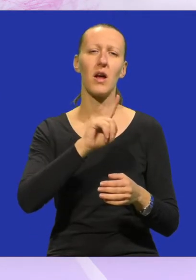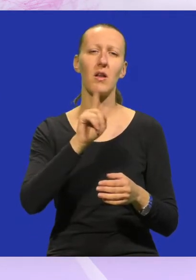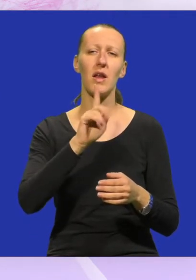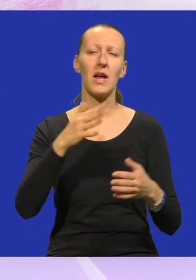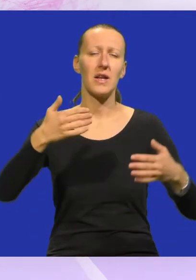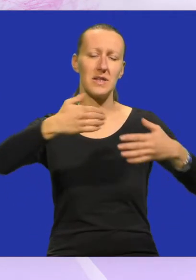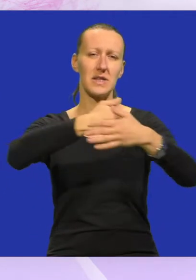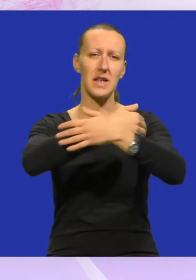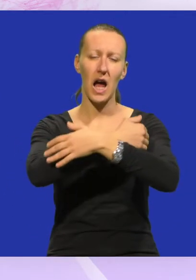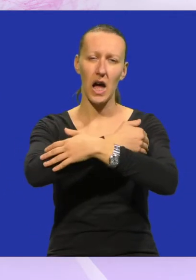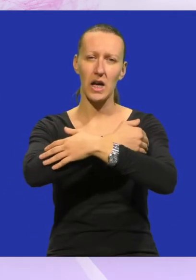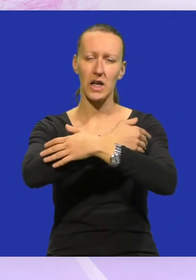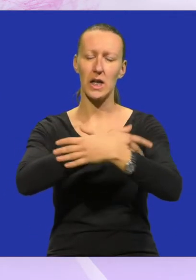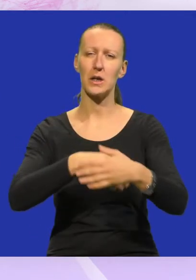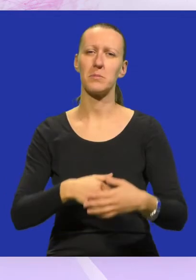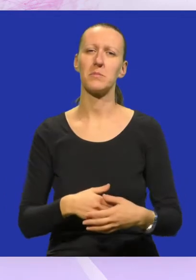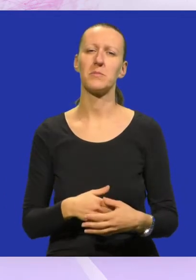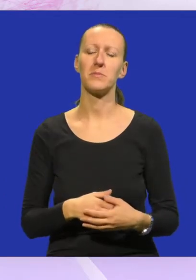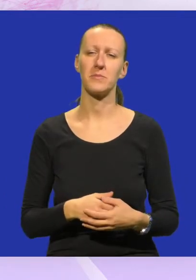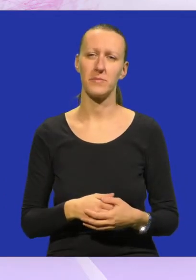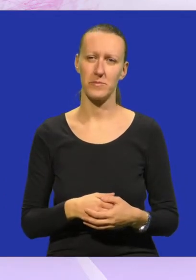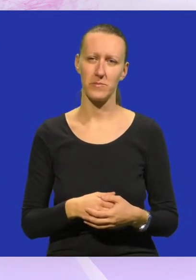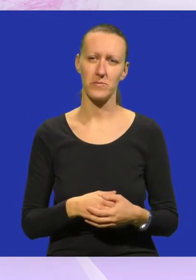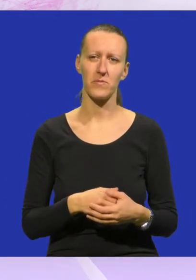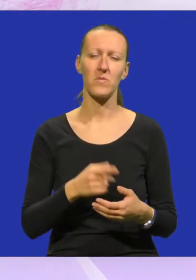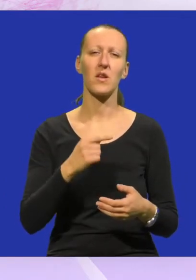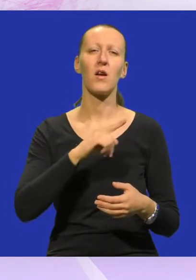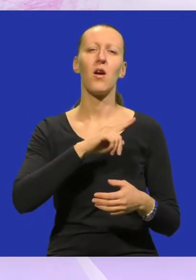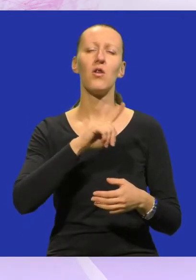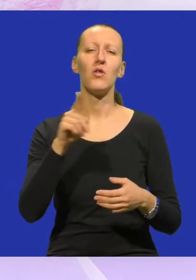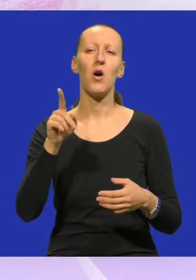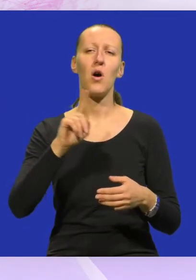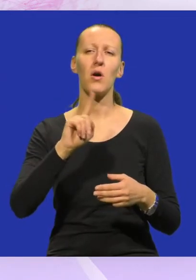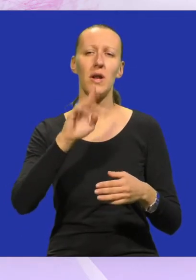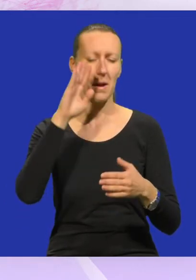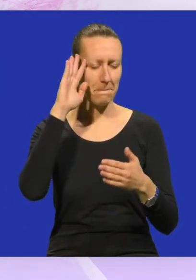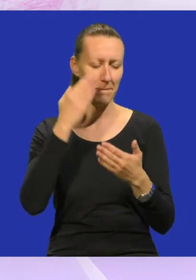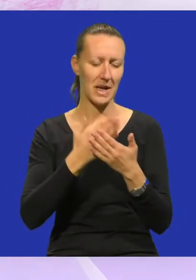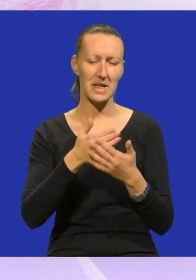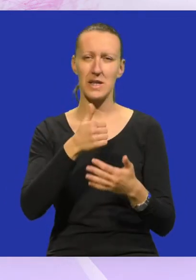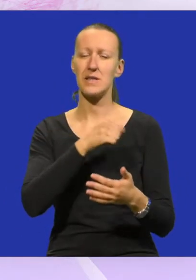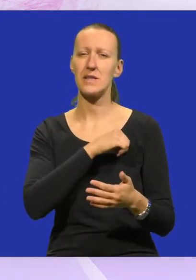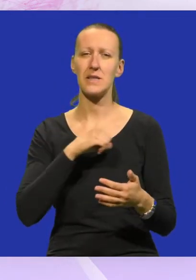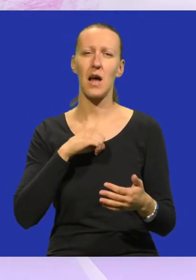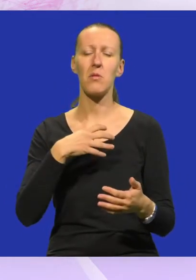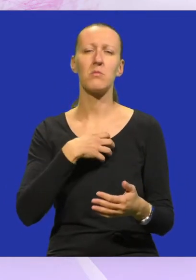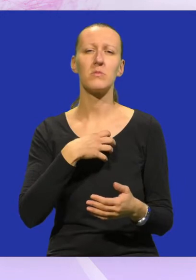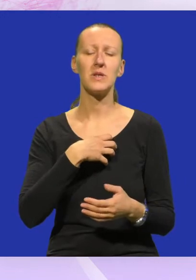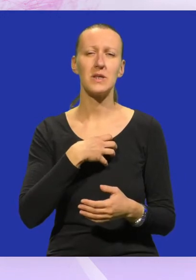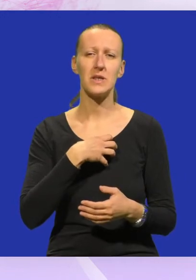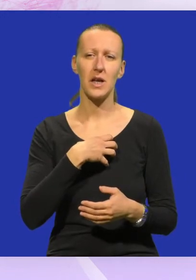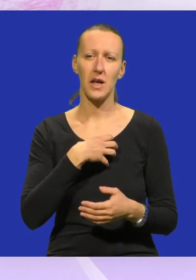zagrlijim, dok ne priznam samo sebi,